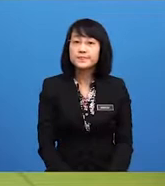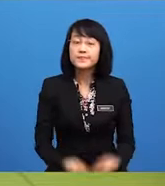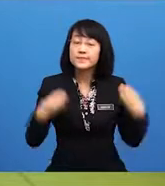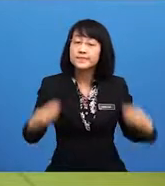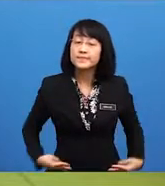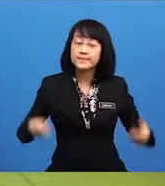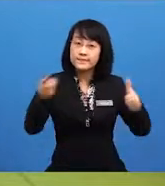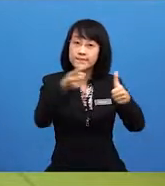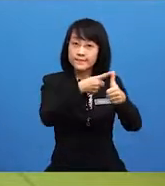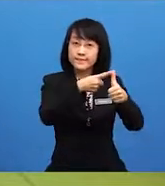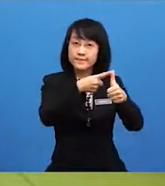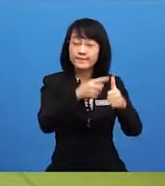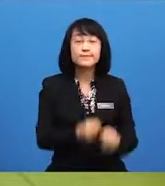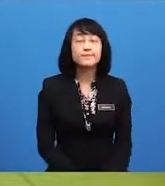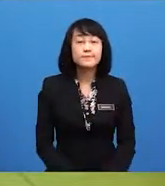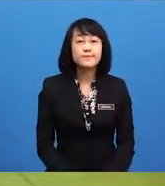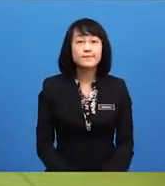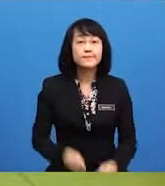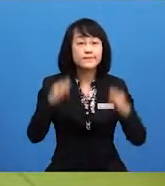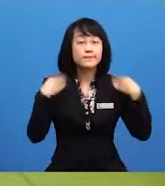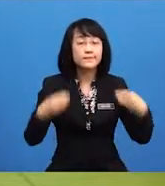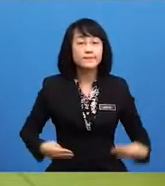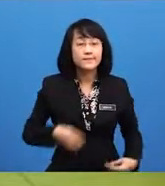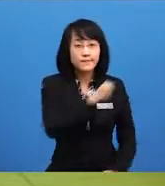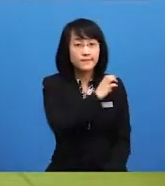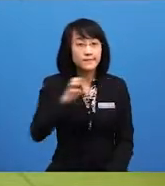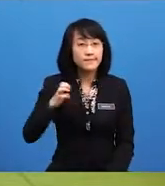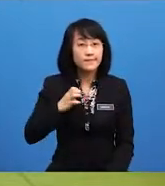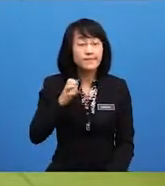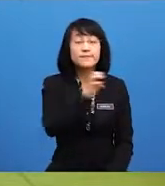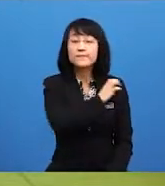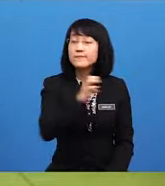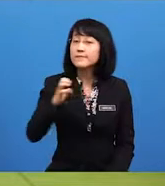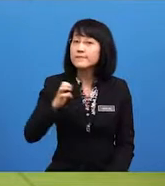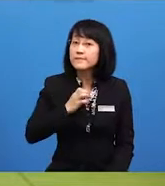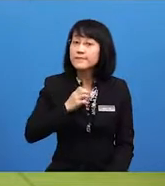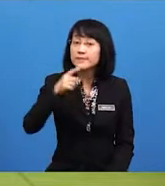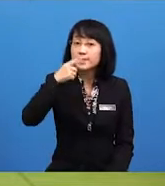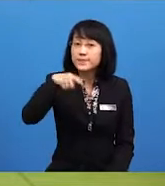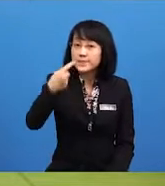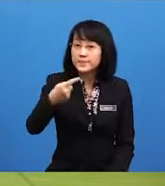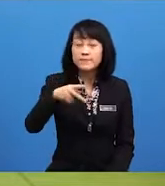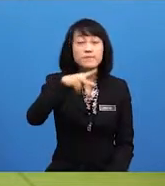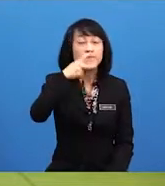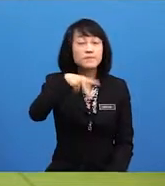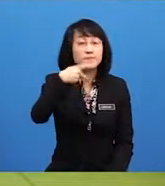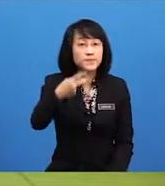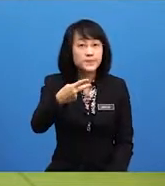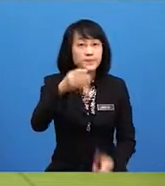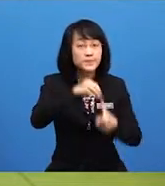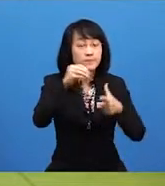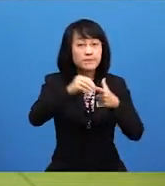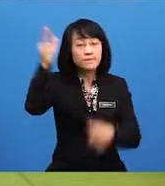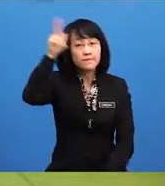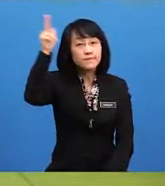ialah badan eksekutif. Eksekutif juga disebut pemerintah atau